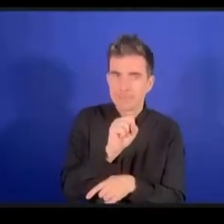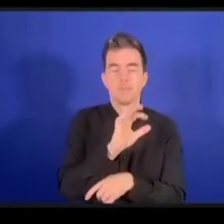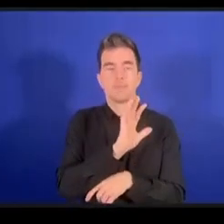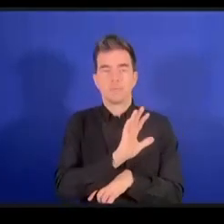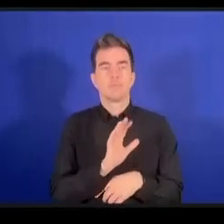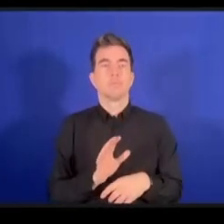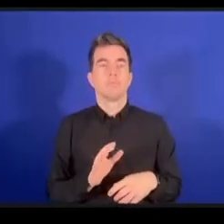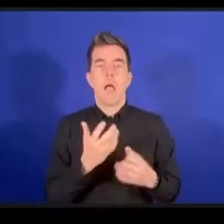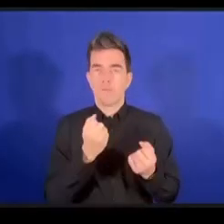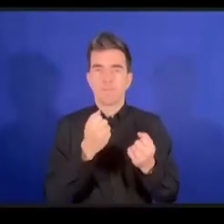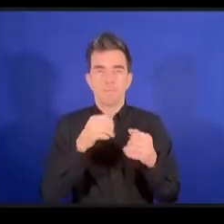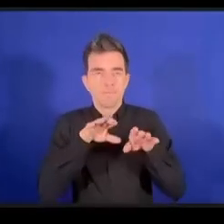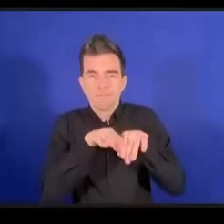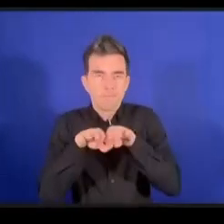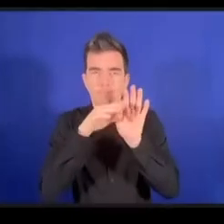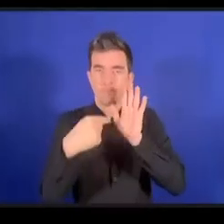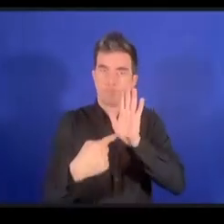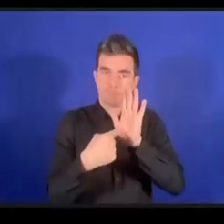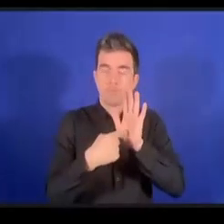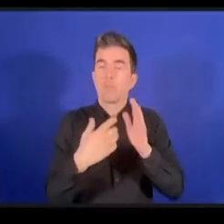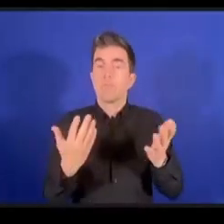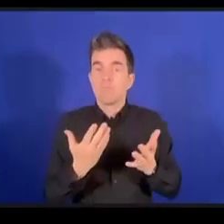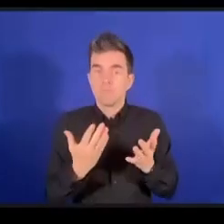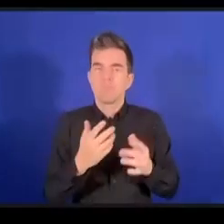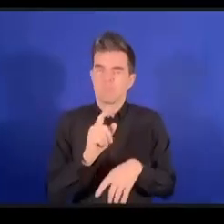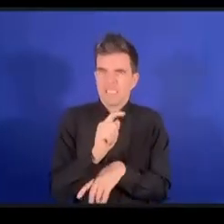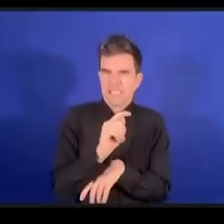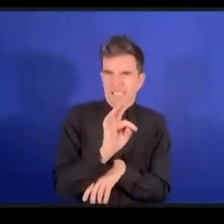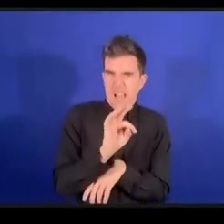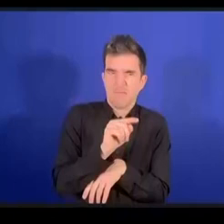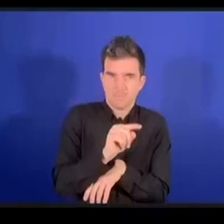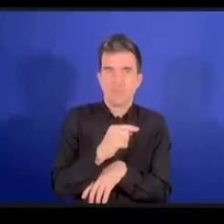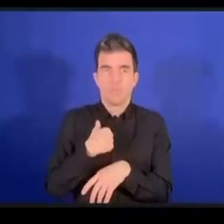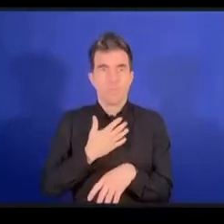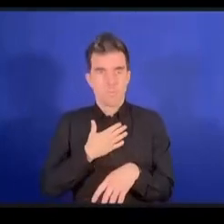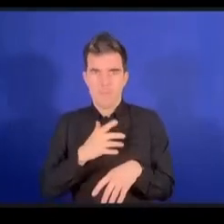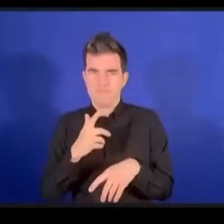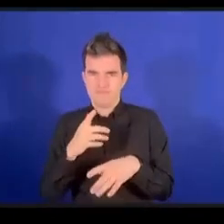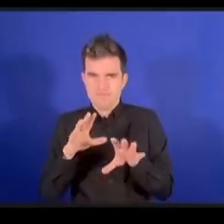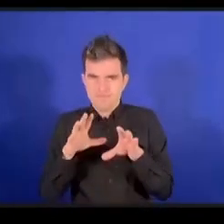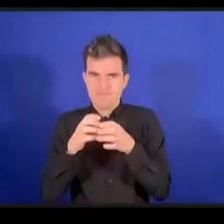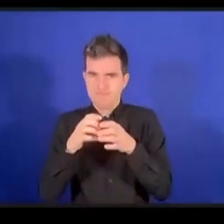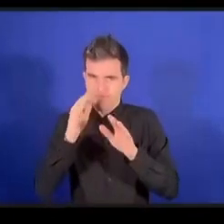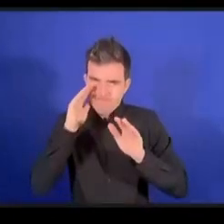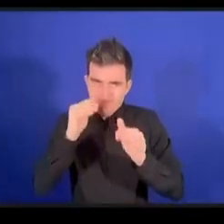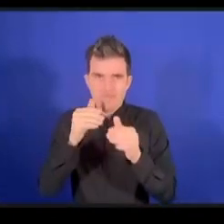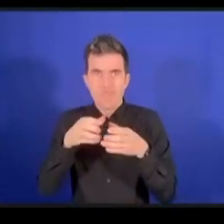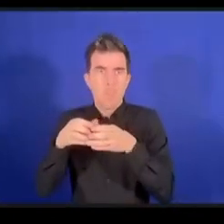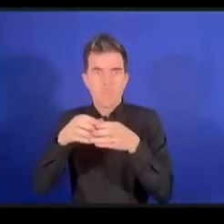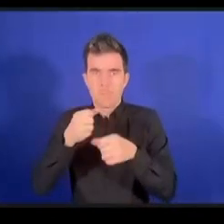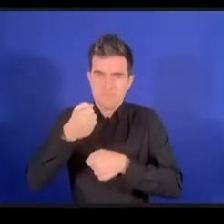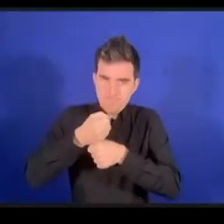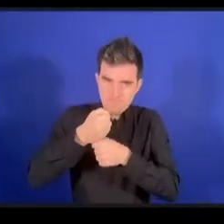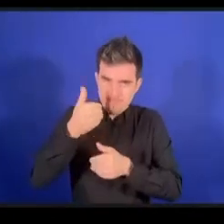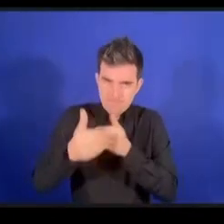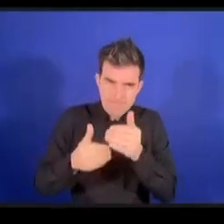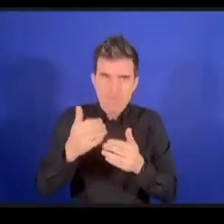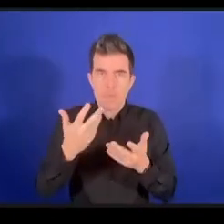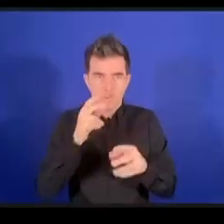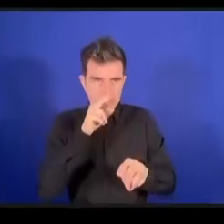أو مثل هيئة تحديد المعاييل آيو تياف عندنا